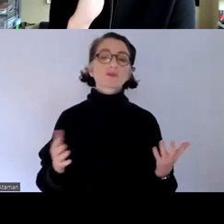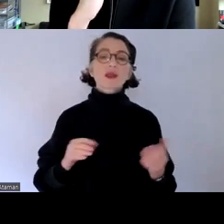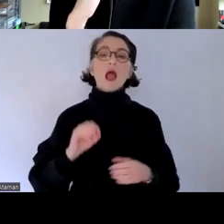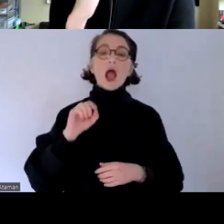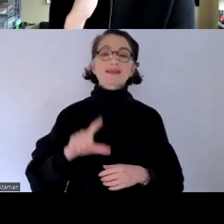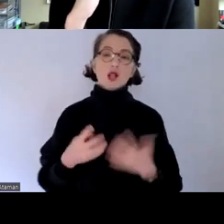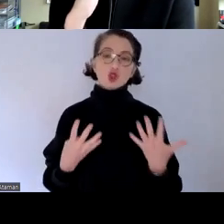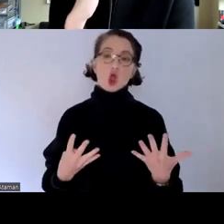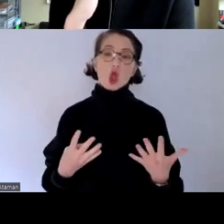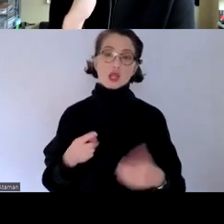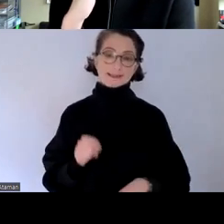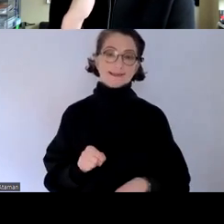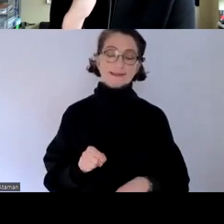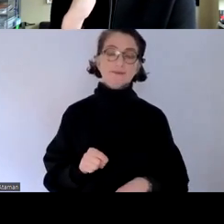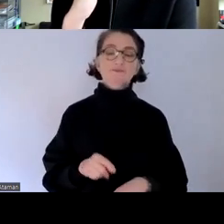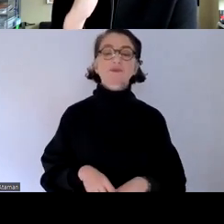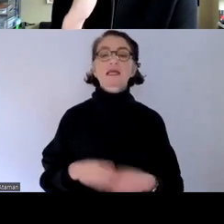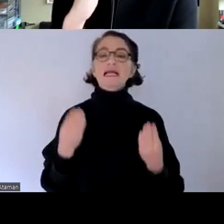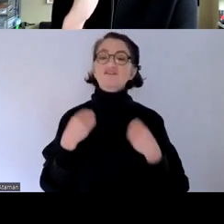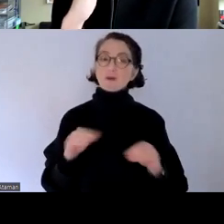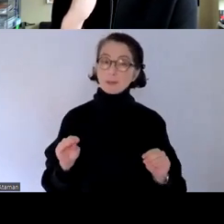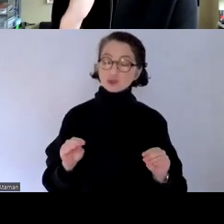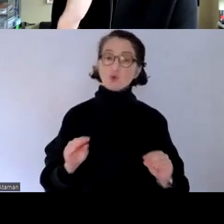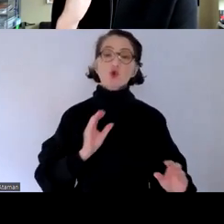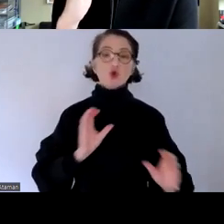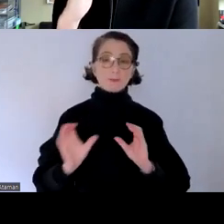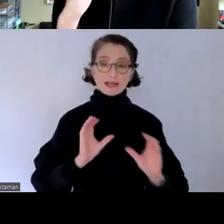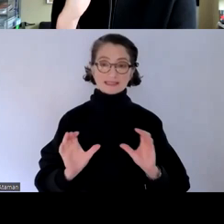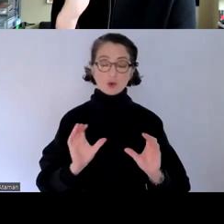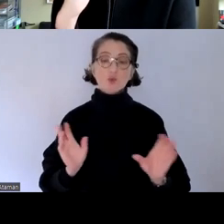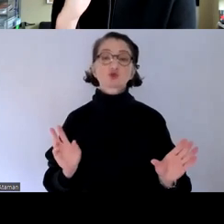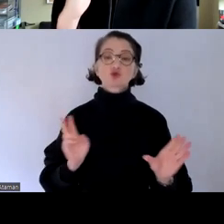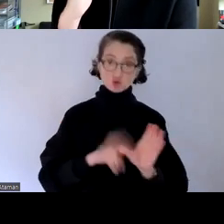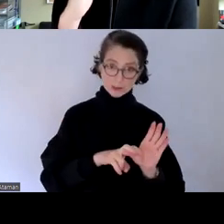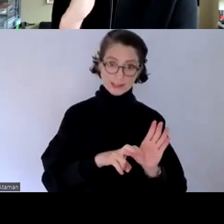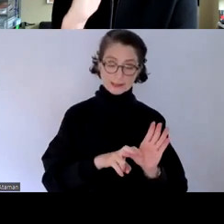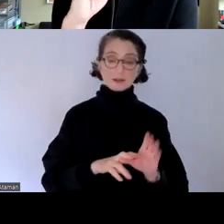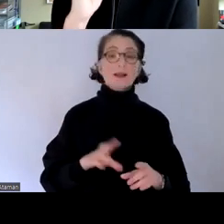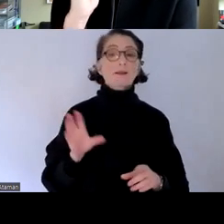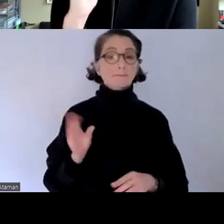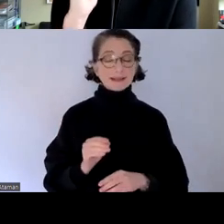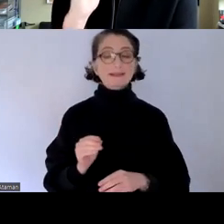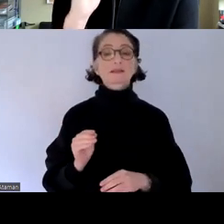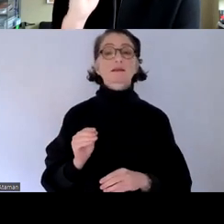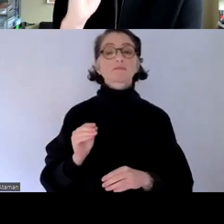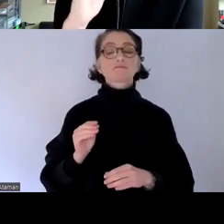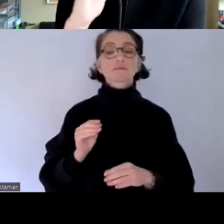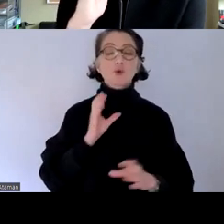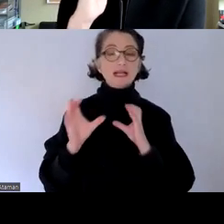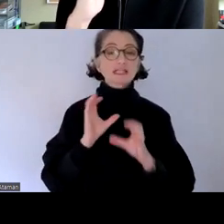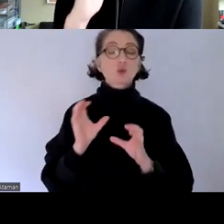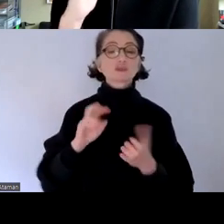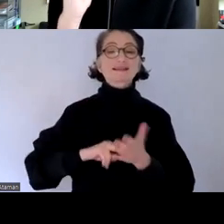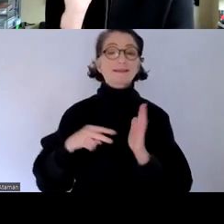9 dass eben die zugänglichkeit das information und kommunikation einschließlich der informations und kommunikationstechnologien